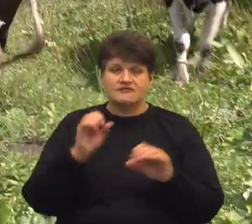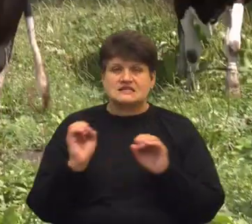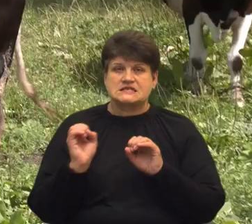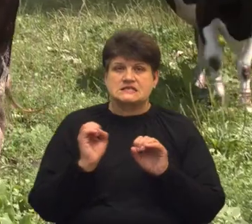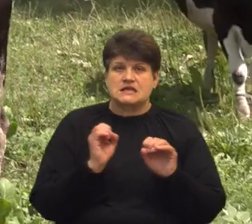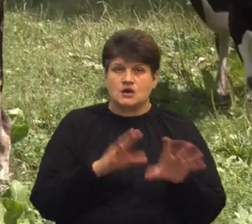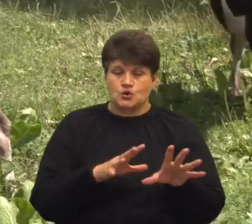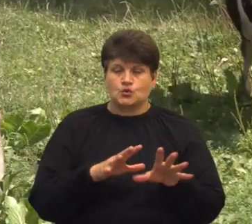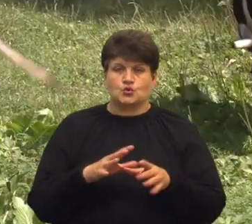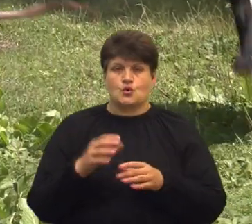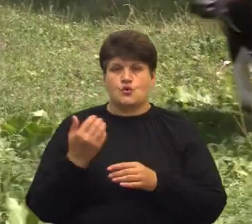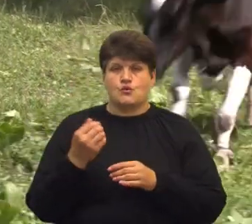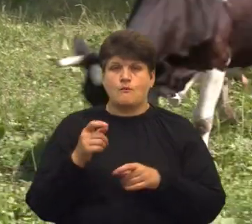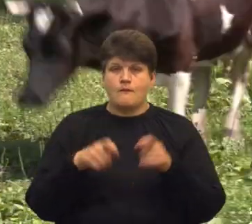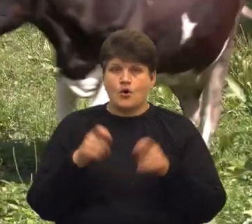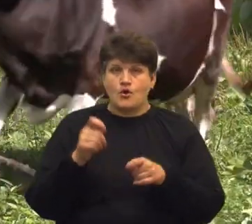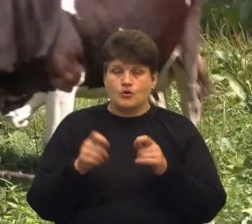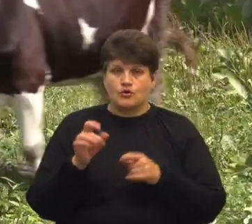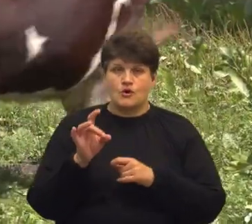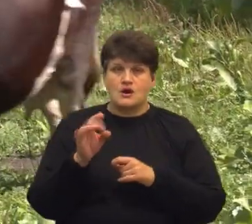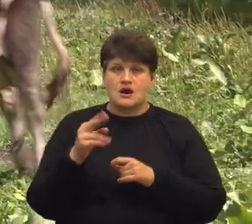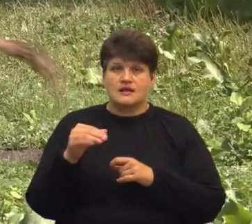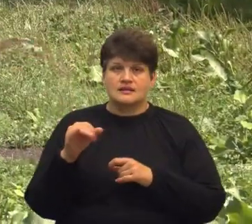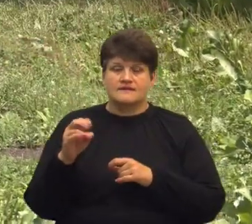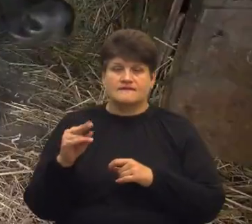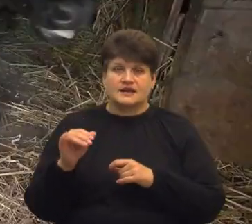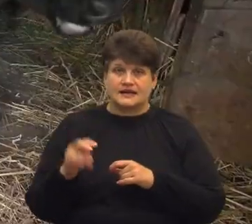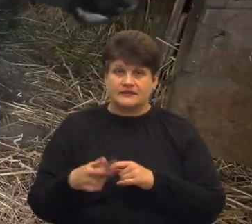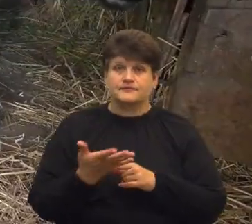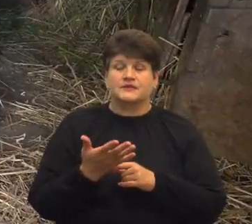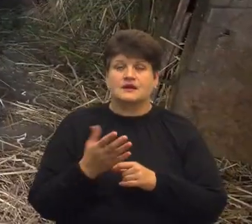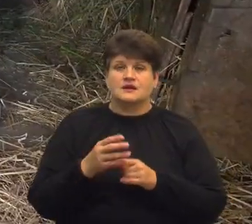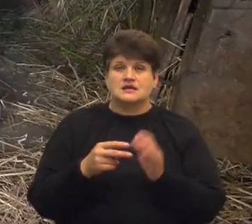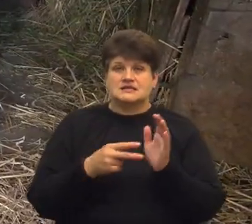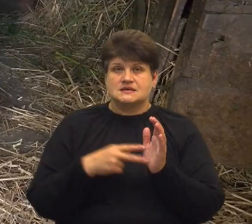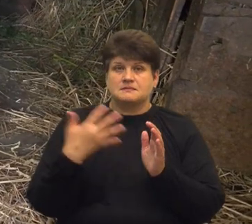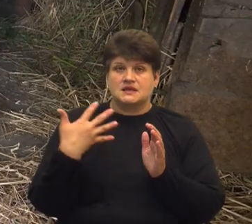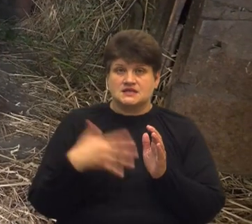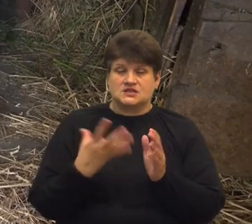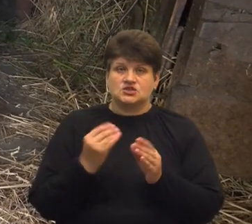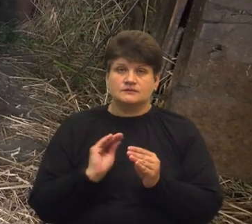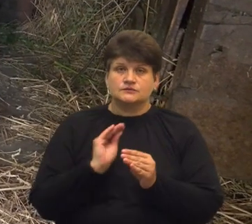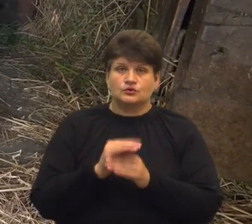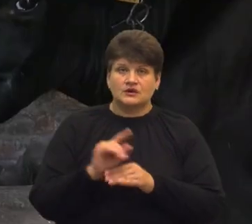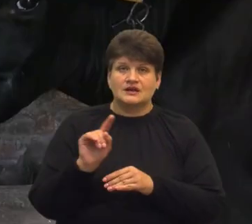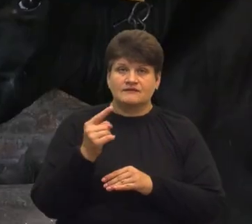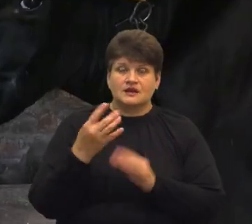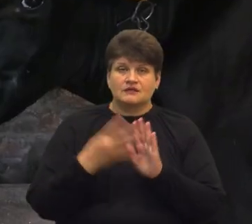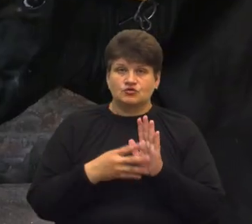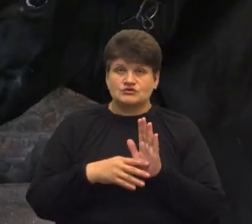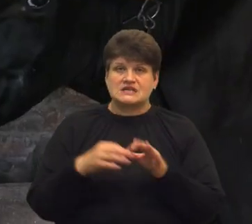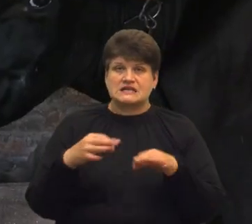на завод у Радивилові Рівненської області. Ціна за літр 7,50. Ще гривню 90 додають за транспортні витрати.